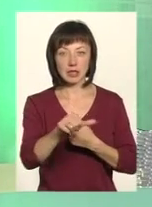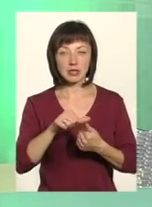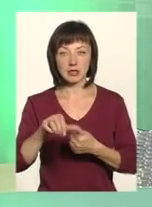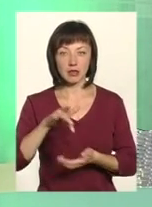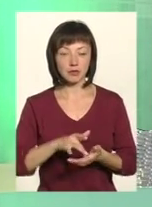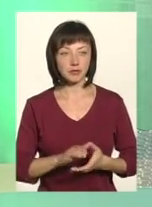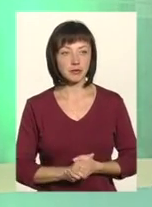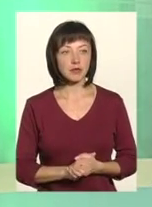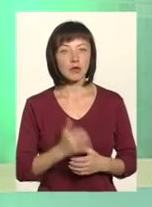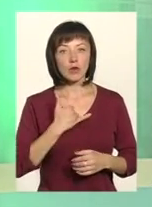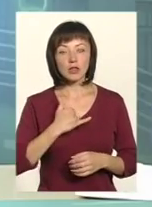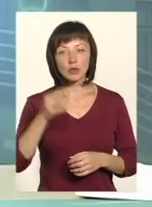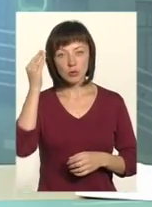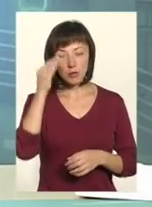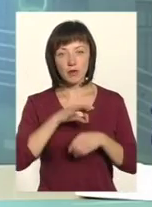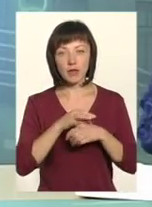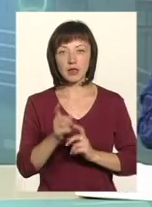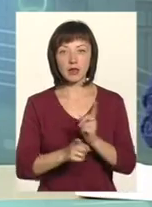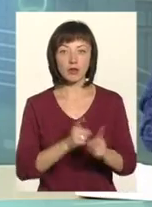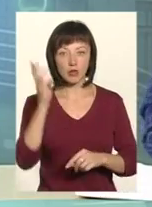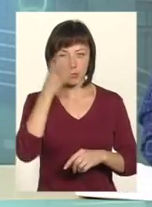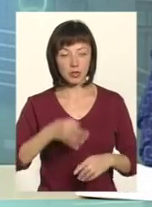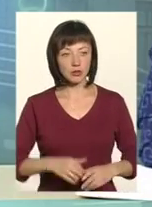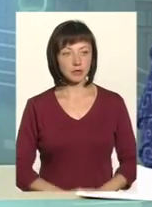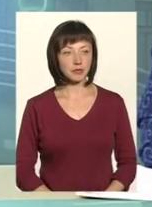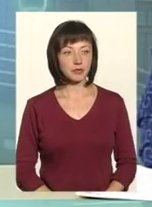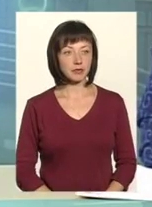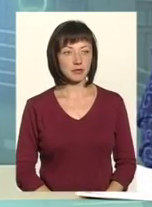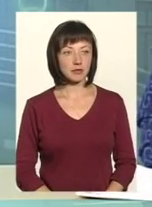є ще одна думка з приводу проведення та реформи, зокрема на Хмельниччині. Прошу, будь ласка.